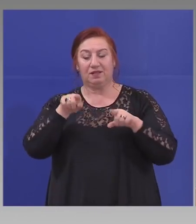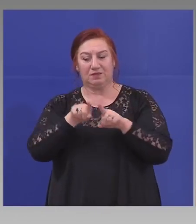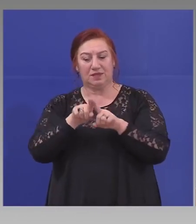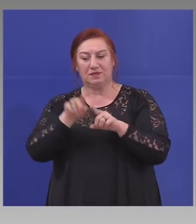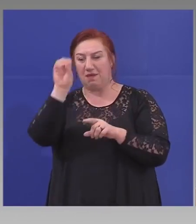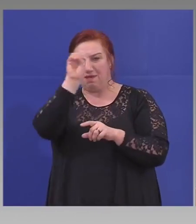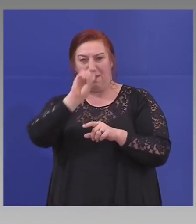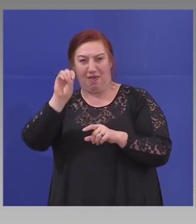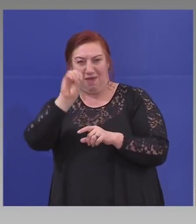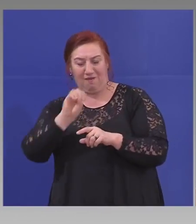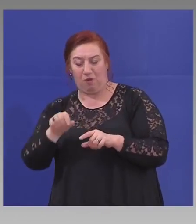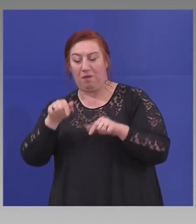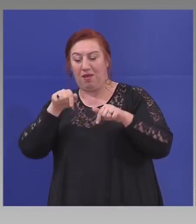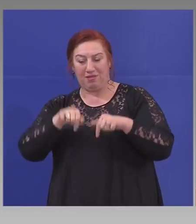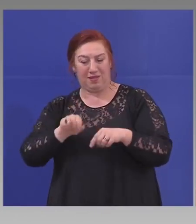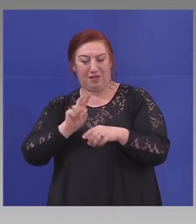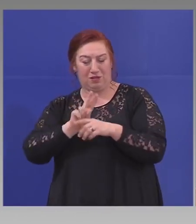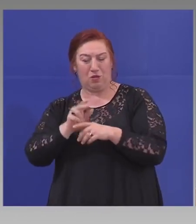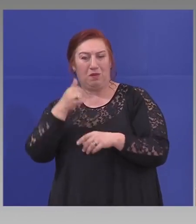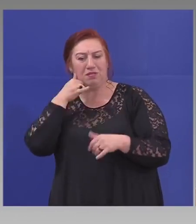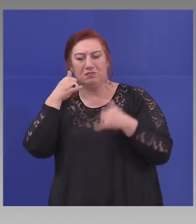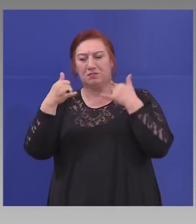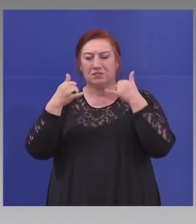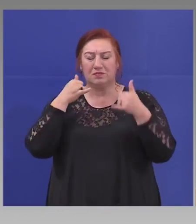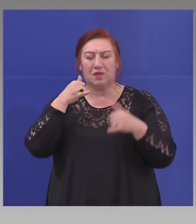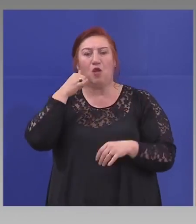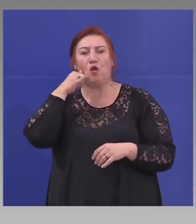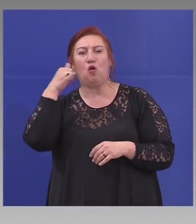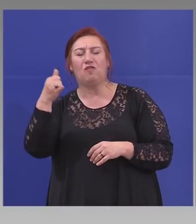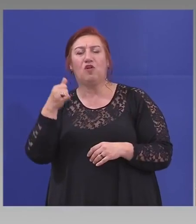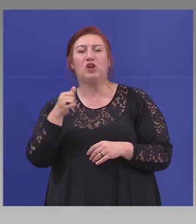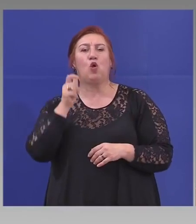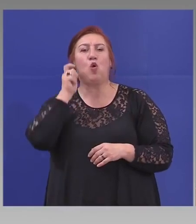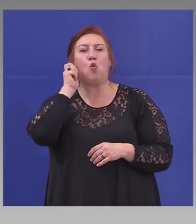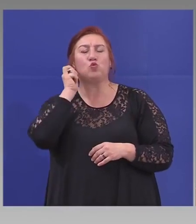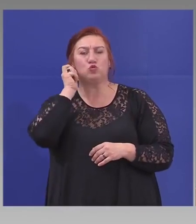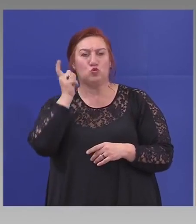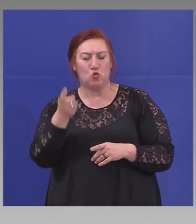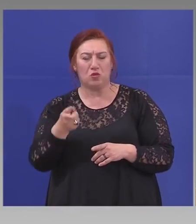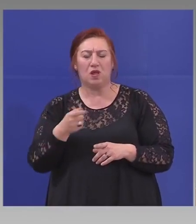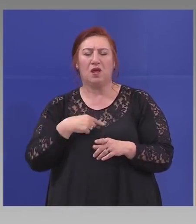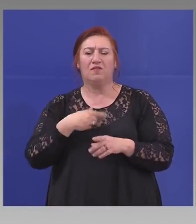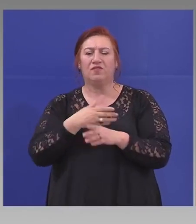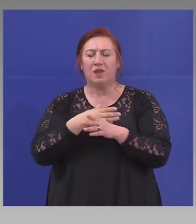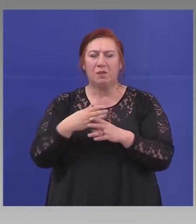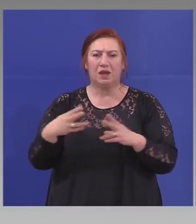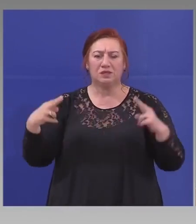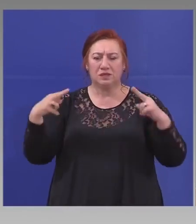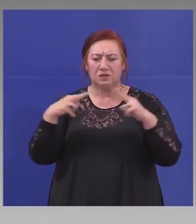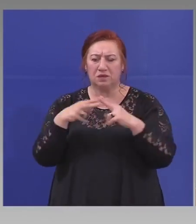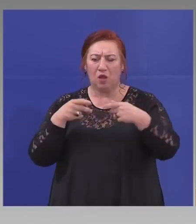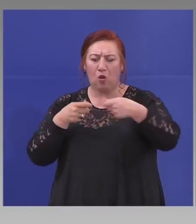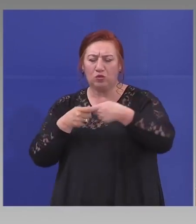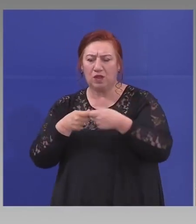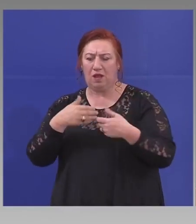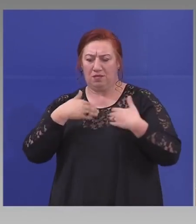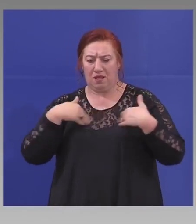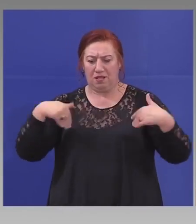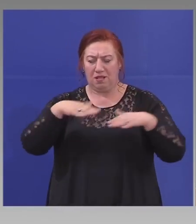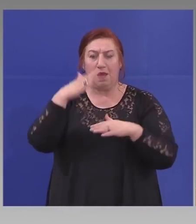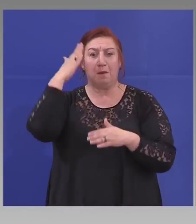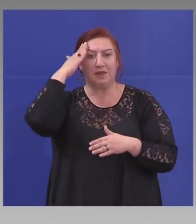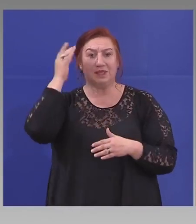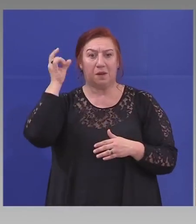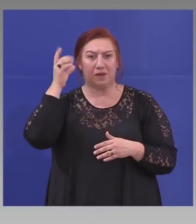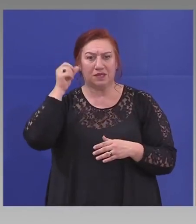Мурсула говорих, в непрекъснат контакт сме. И премьерите, и комисията, и съвета. Вече